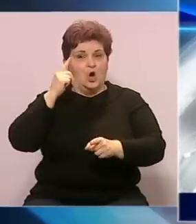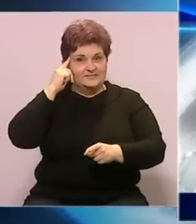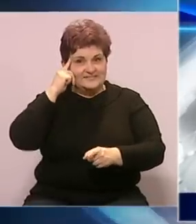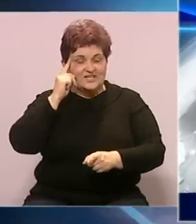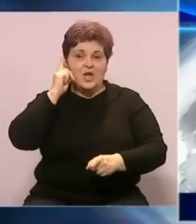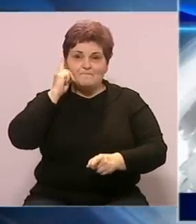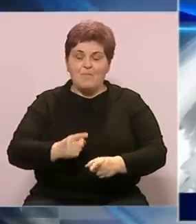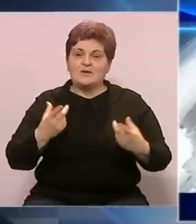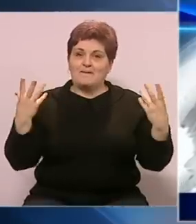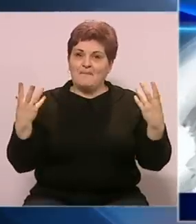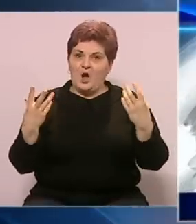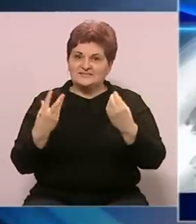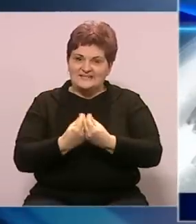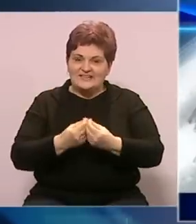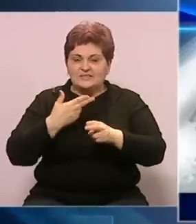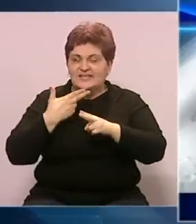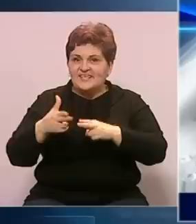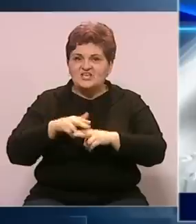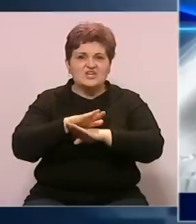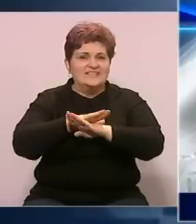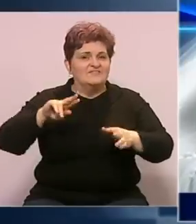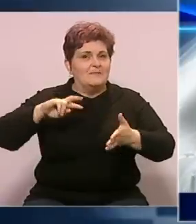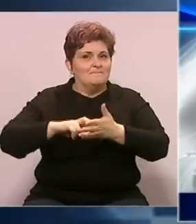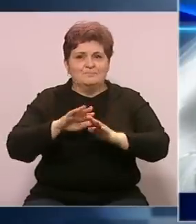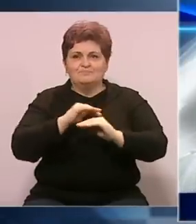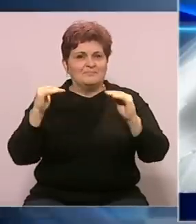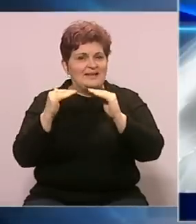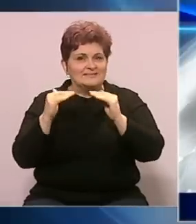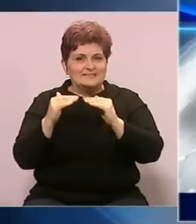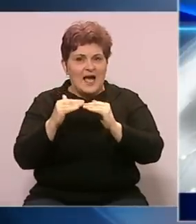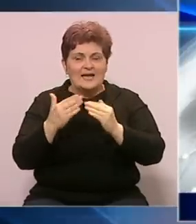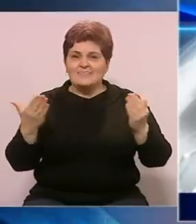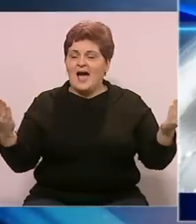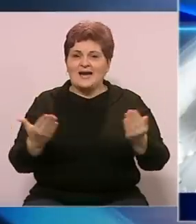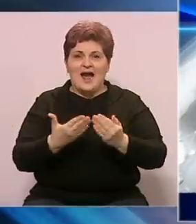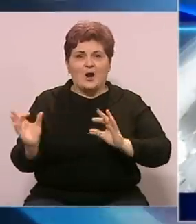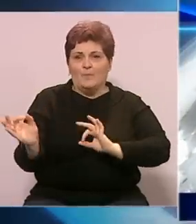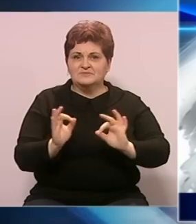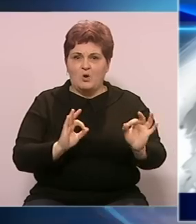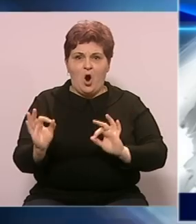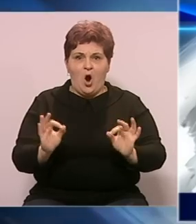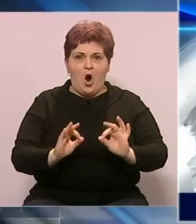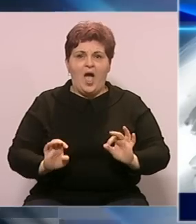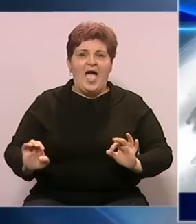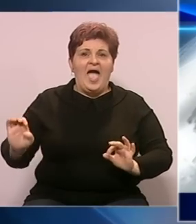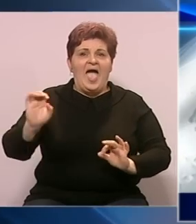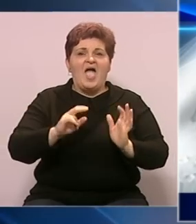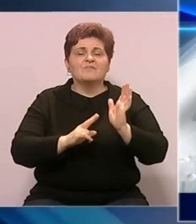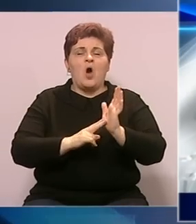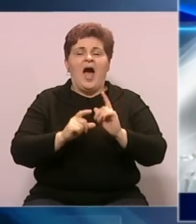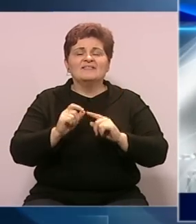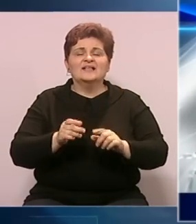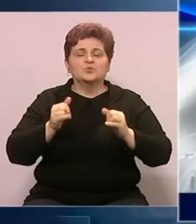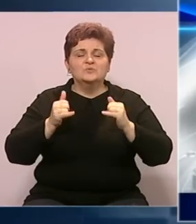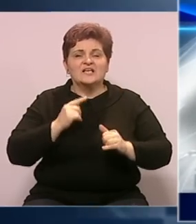da moramo zajednički pristupiti rješavanju svih političkih nesuglasica kako bismo obezbijedili euroatlansku sadašnjost i